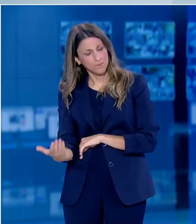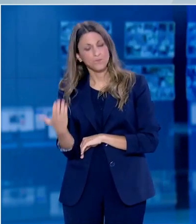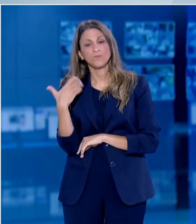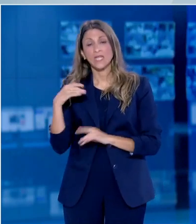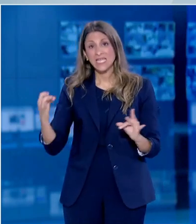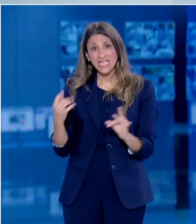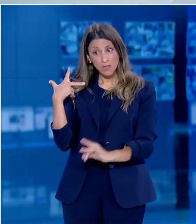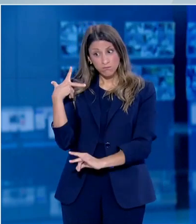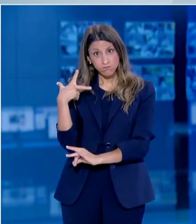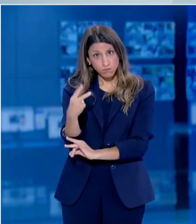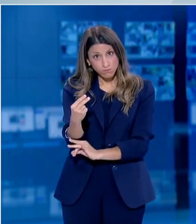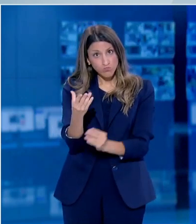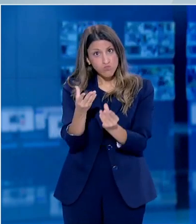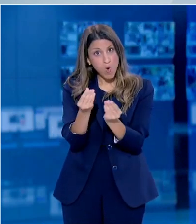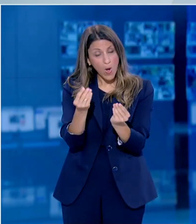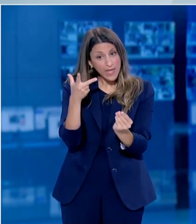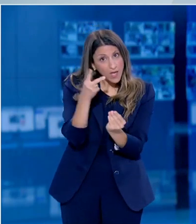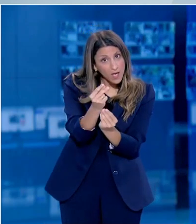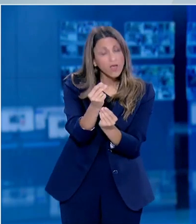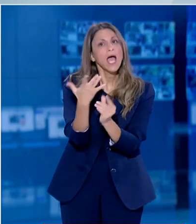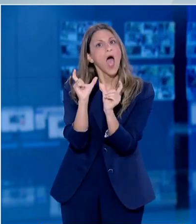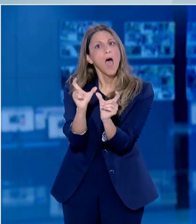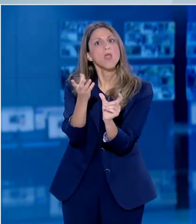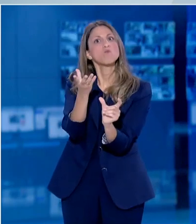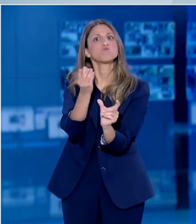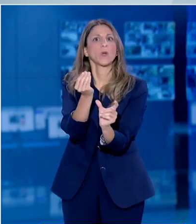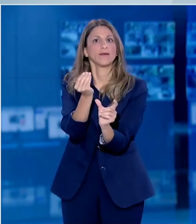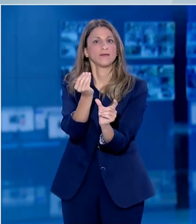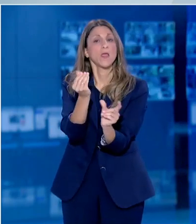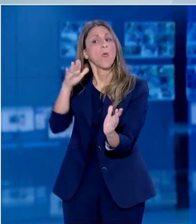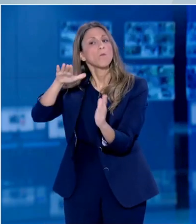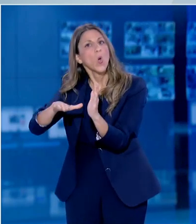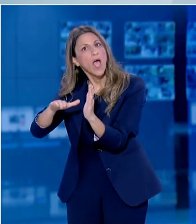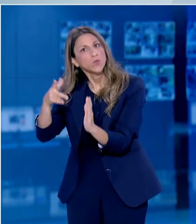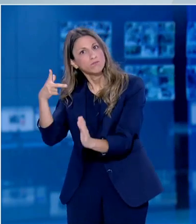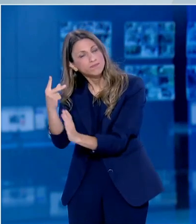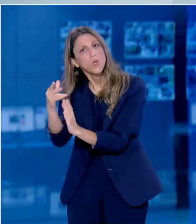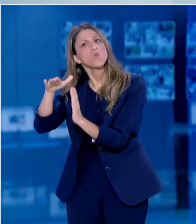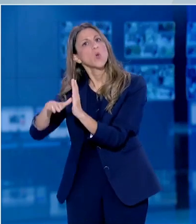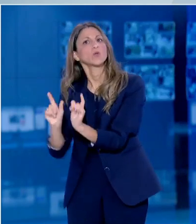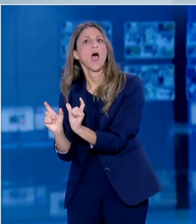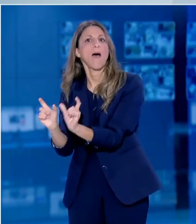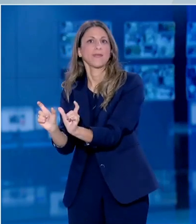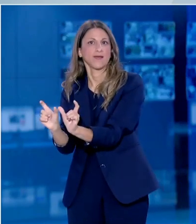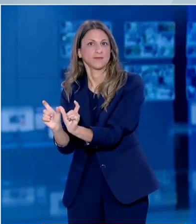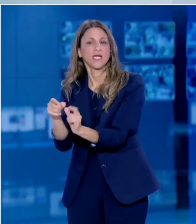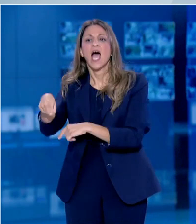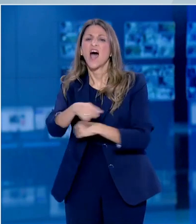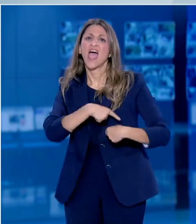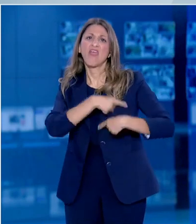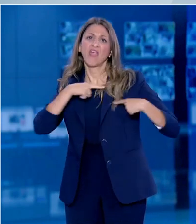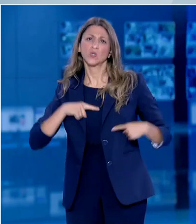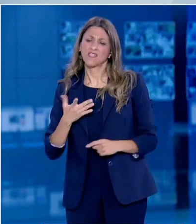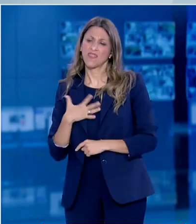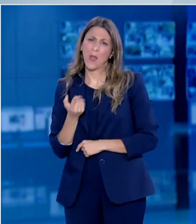την υψηλότερη δόση ήταν υψηλότερο και το επίπεδο αντισωμάτων του οργανισμού. Οι ερευνητές πάντα διαλέγουν τη χαμηλότερη δόση του εμβολίου που προκαλεί